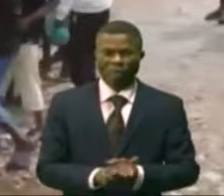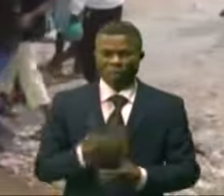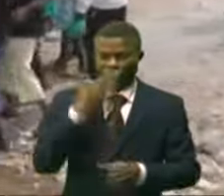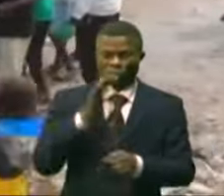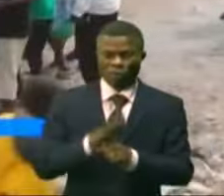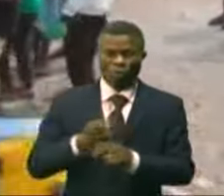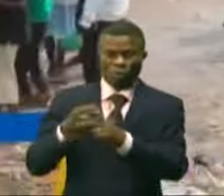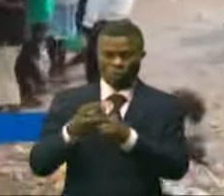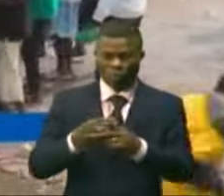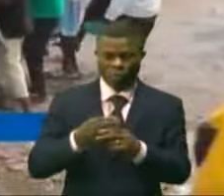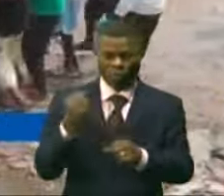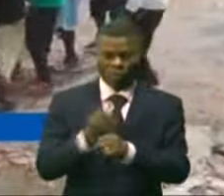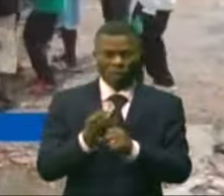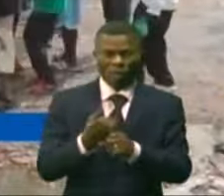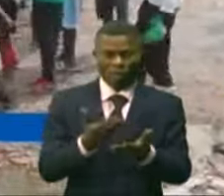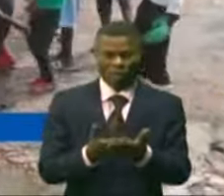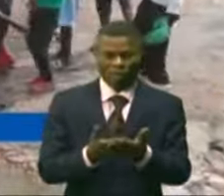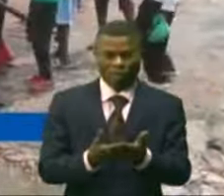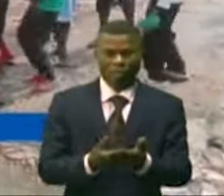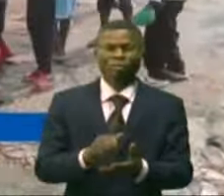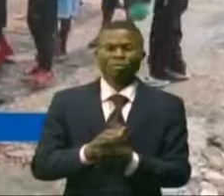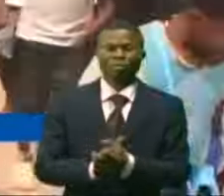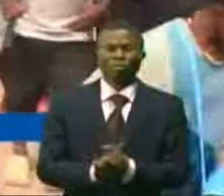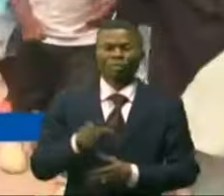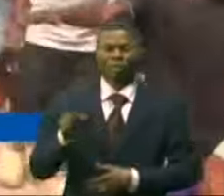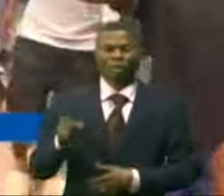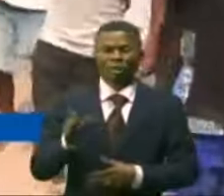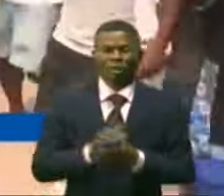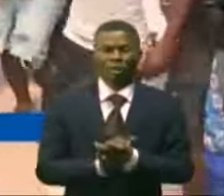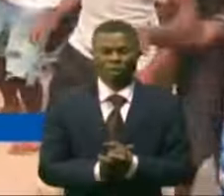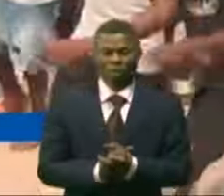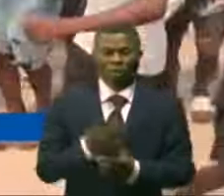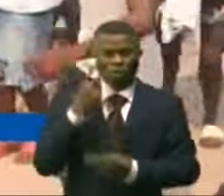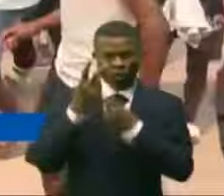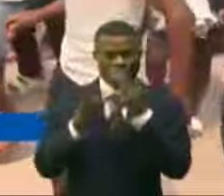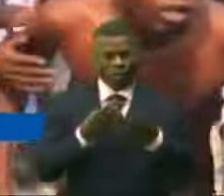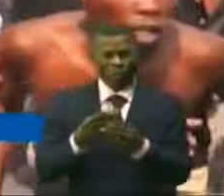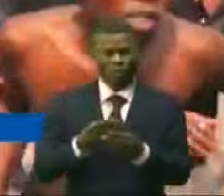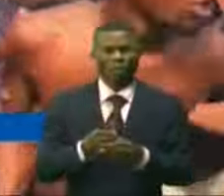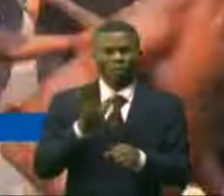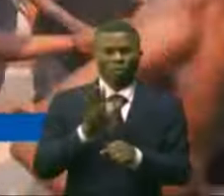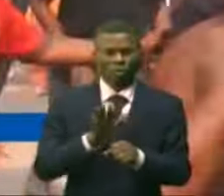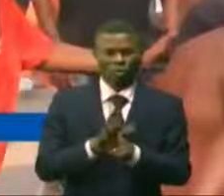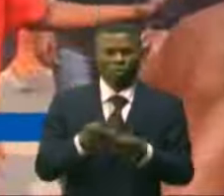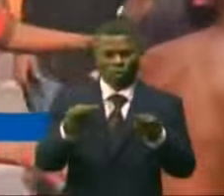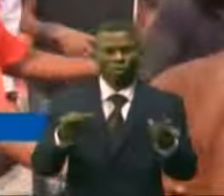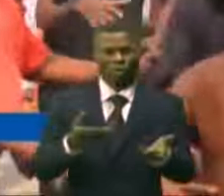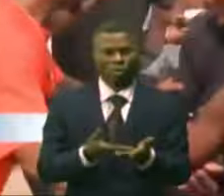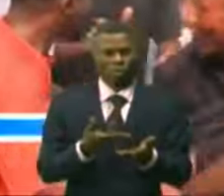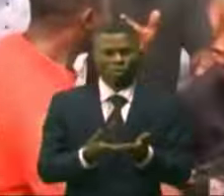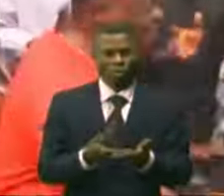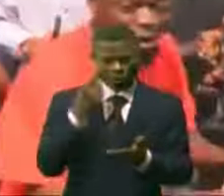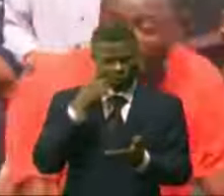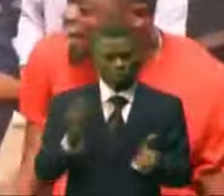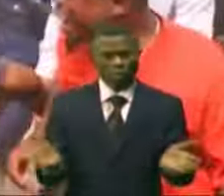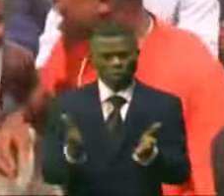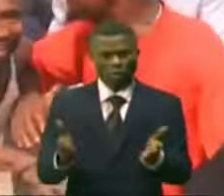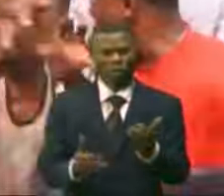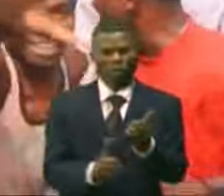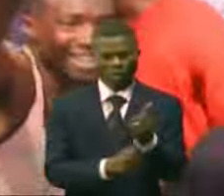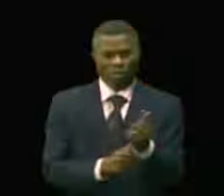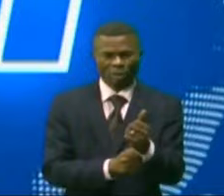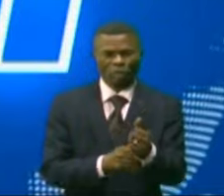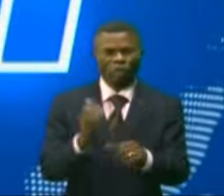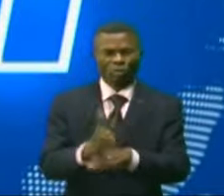les suivis de ces travaux, Samuel Mbemba Kabouya effectue régulièrement des descentes sur place pour éviter un arrêt